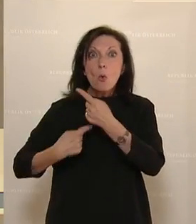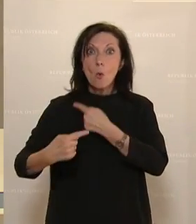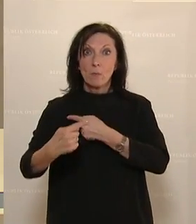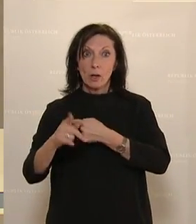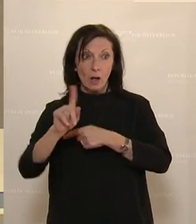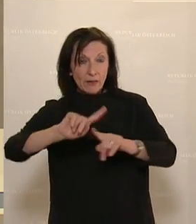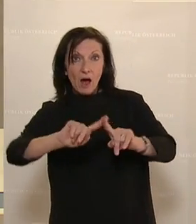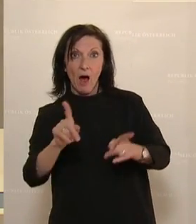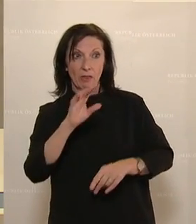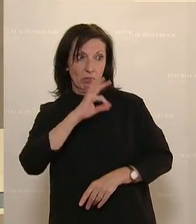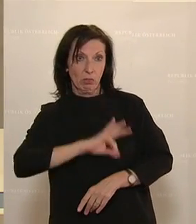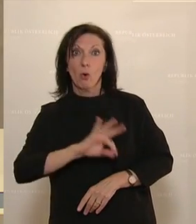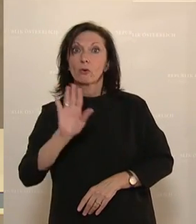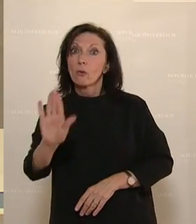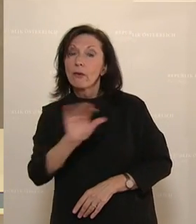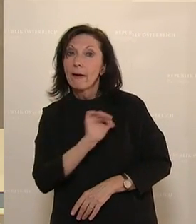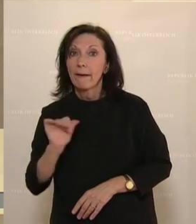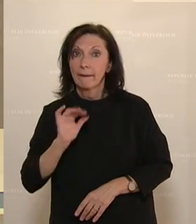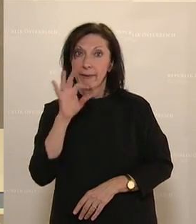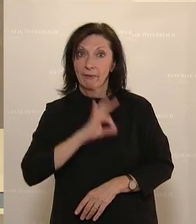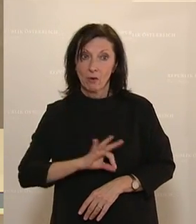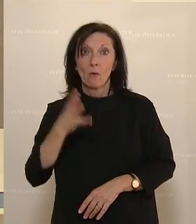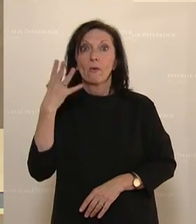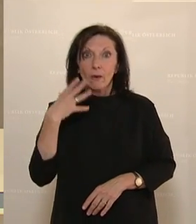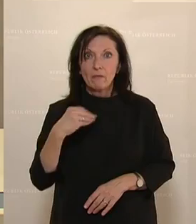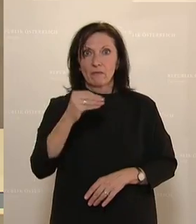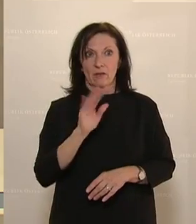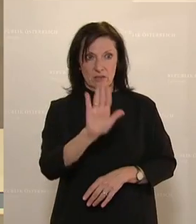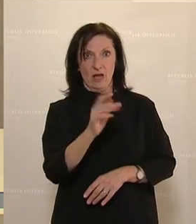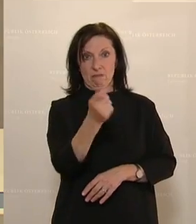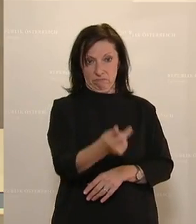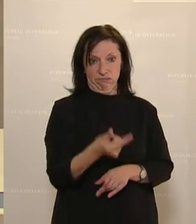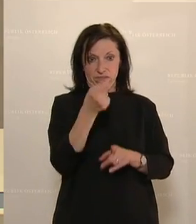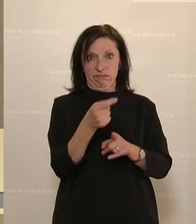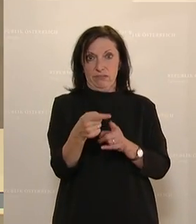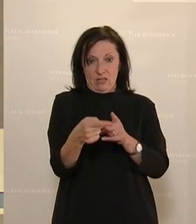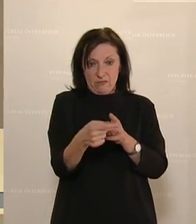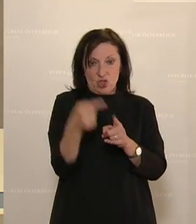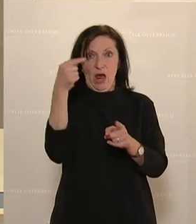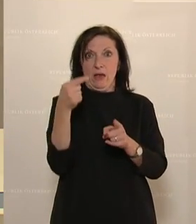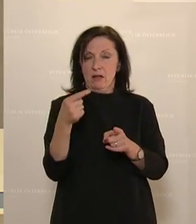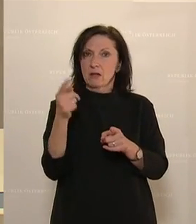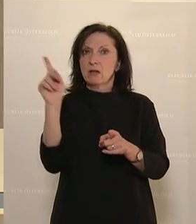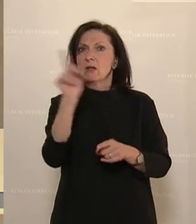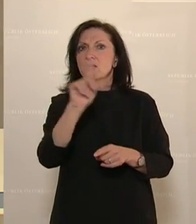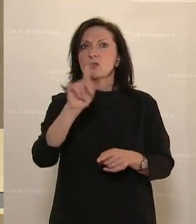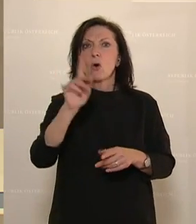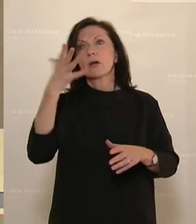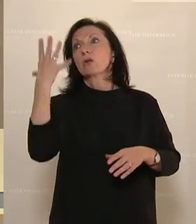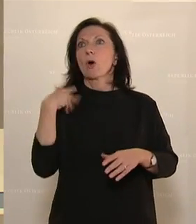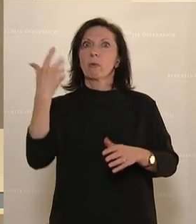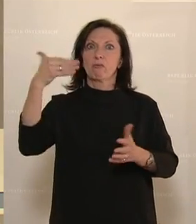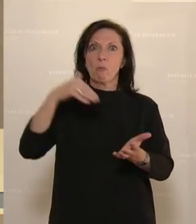Dass sie nicht ihre Töchter beschneiden lassen. Dass es nicht weitere 5.000 Jahre dauert, bis Genitalverstümmelung der Vergangenheit